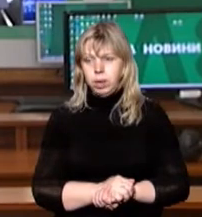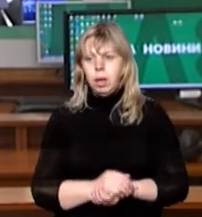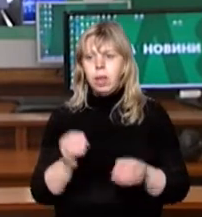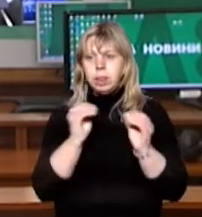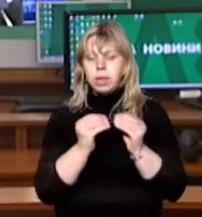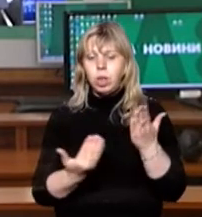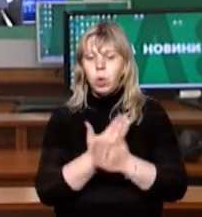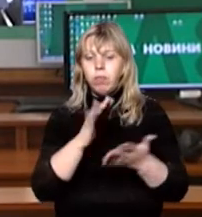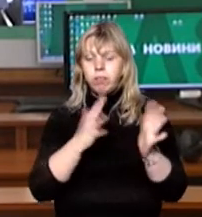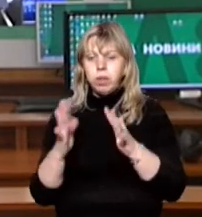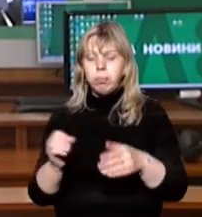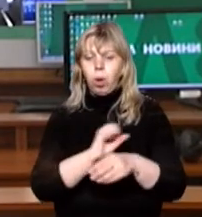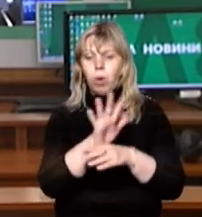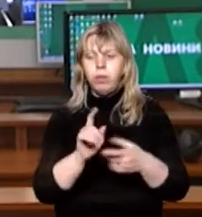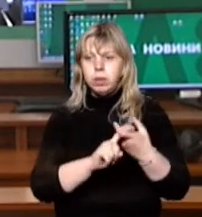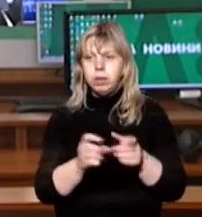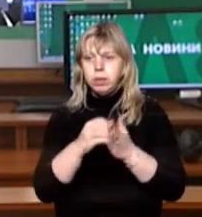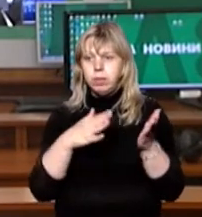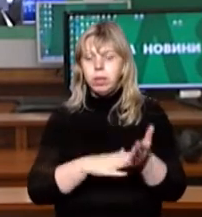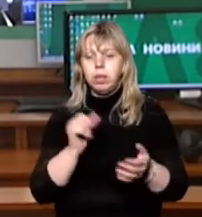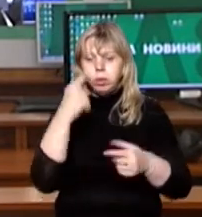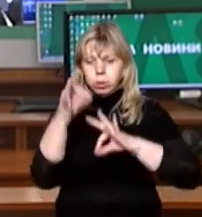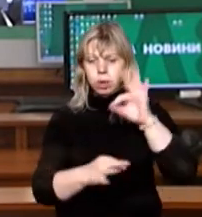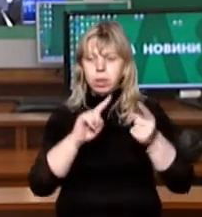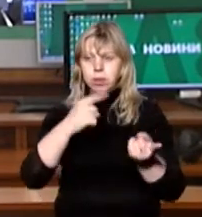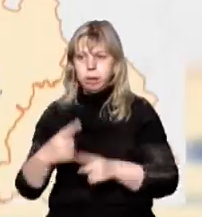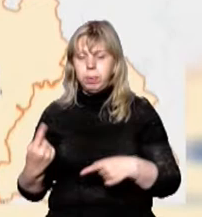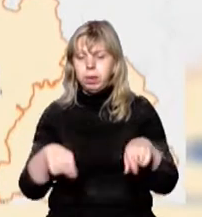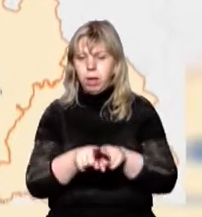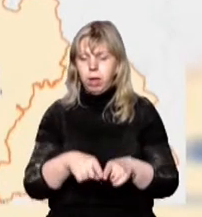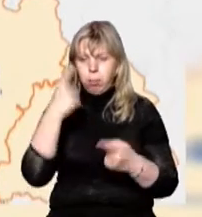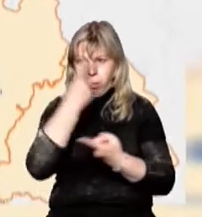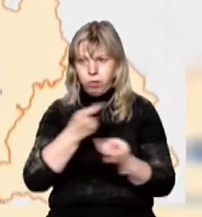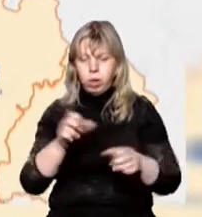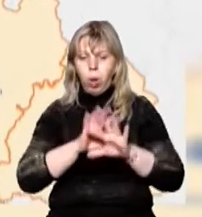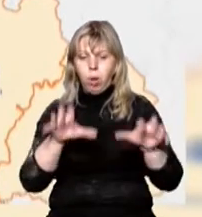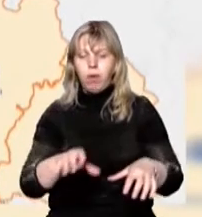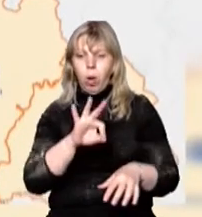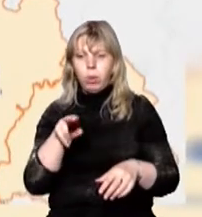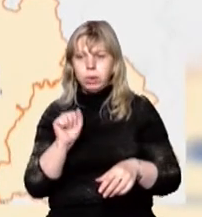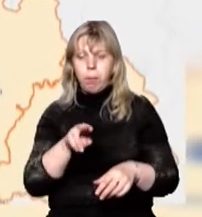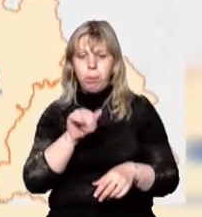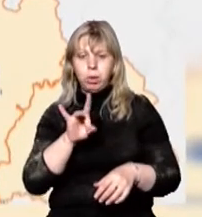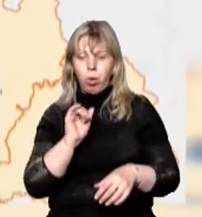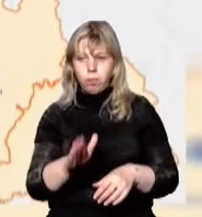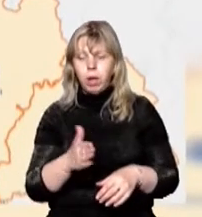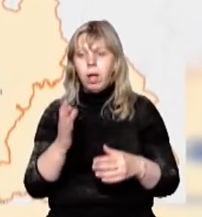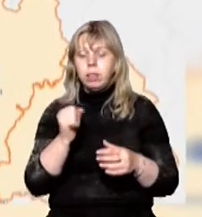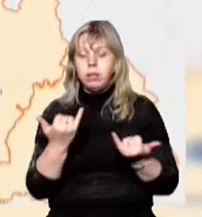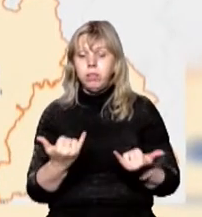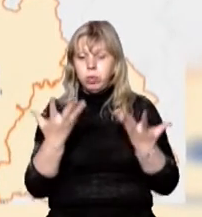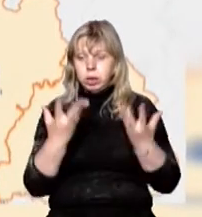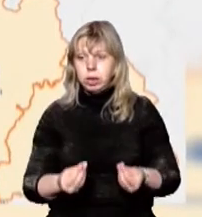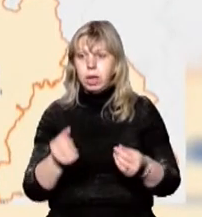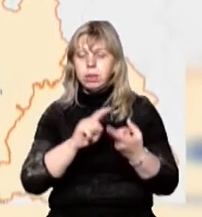Десять нових випадків COVID-19 зафіксували за добу на Закарпатті. Такі дані повідомив голова ОДА Олексій Петров. Станом на